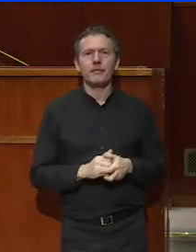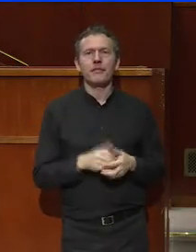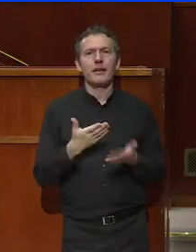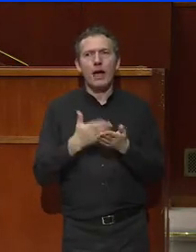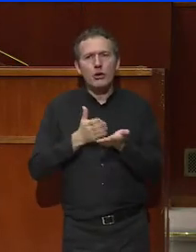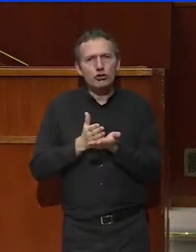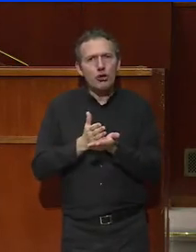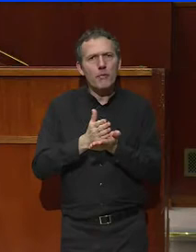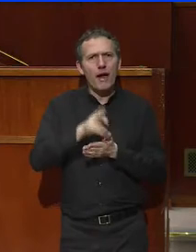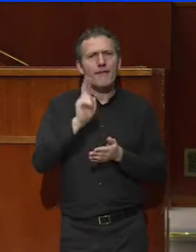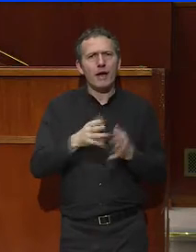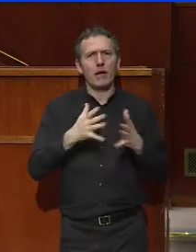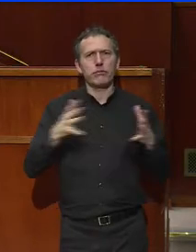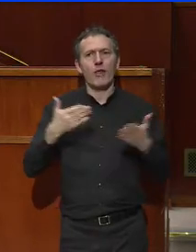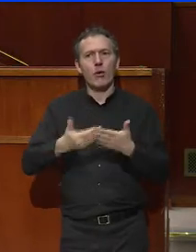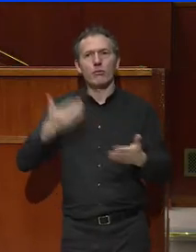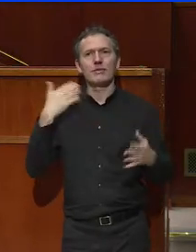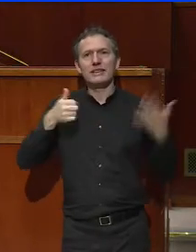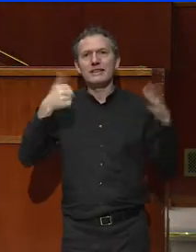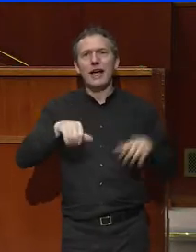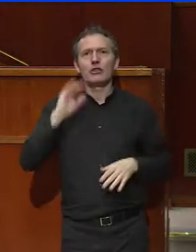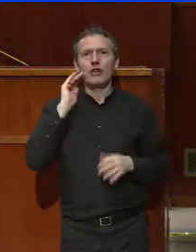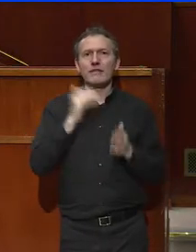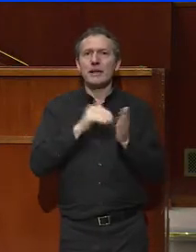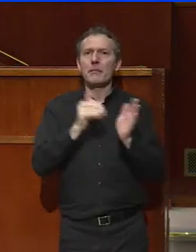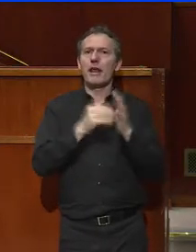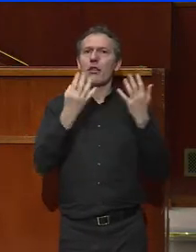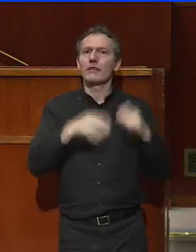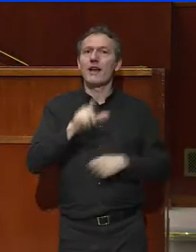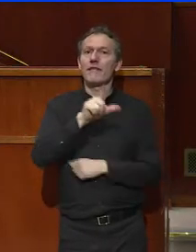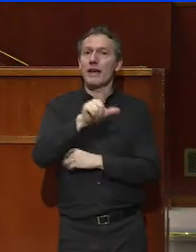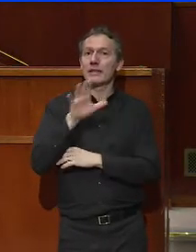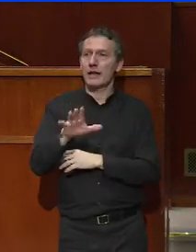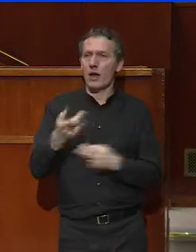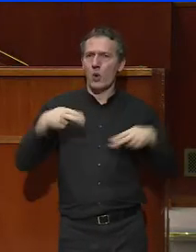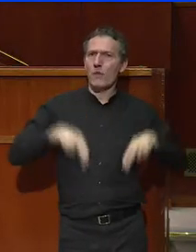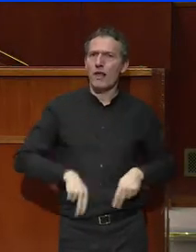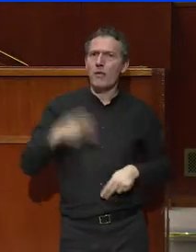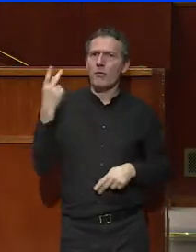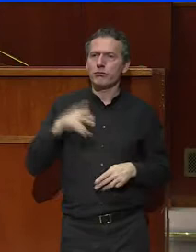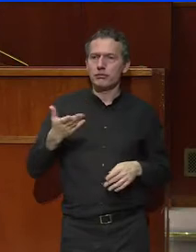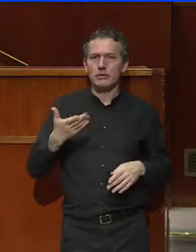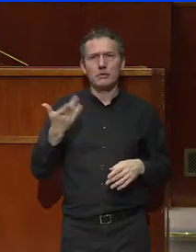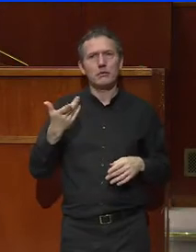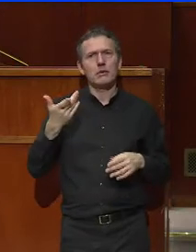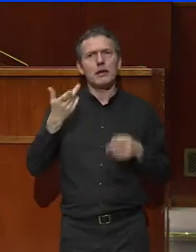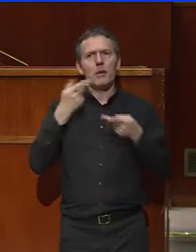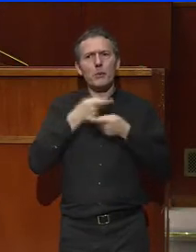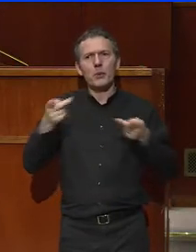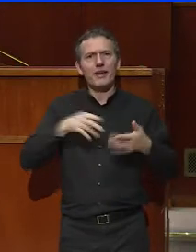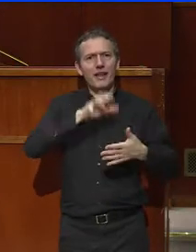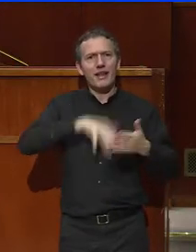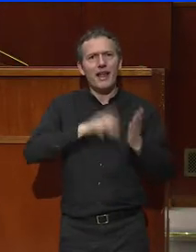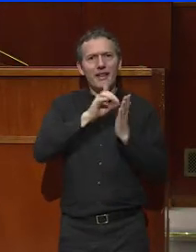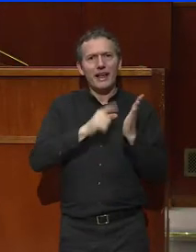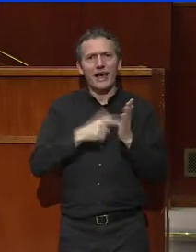? Quel chemin parcouru depuis ce 16 janvier 1925, où le gouvernement d'Edouard Hériot publiait le décret qui créait